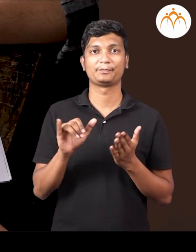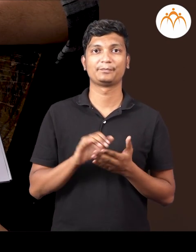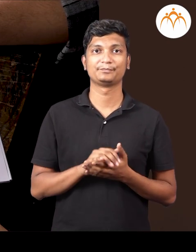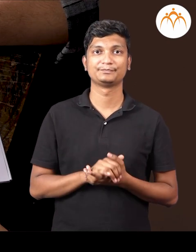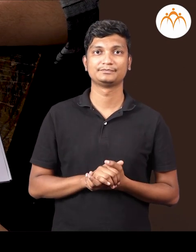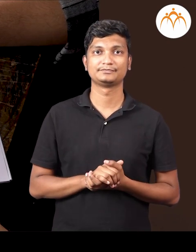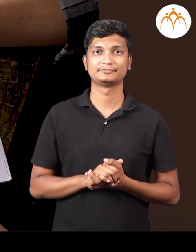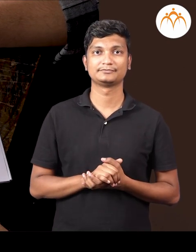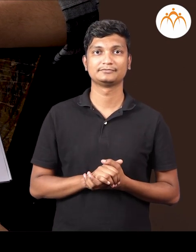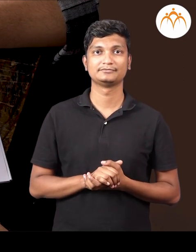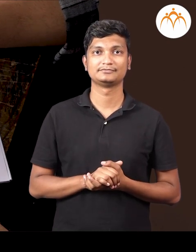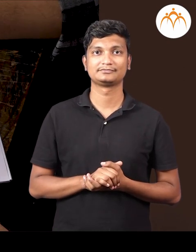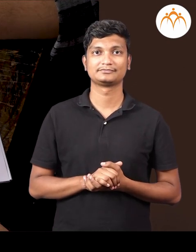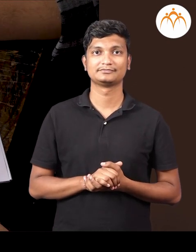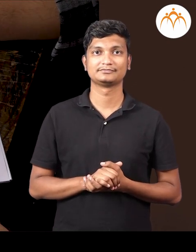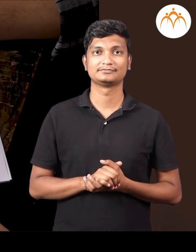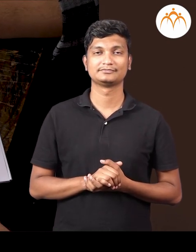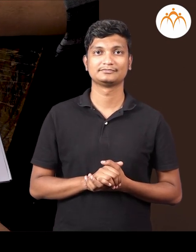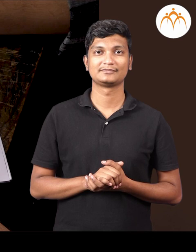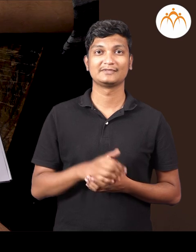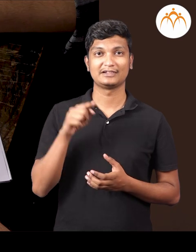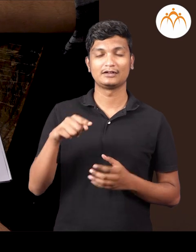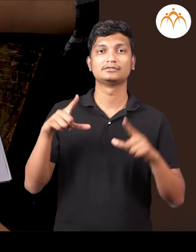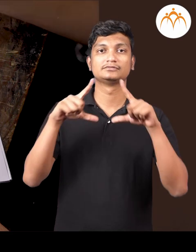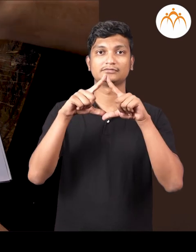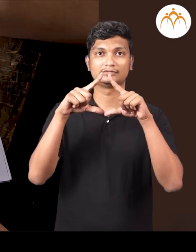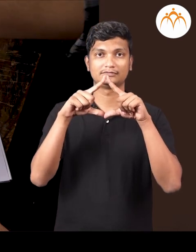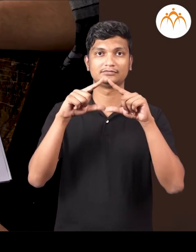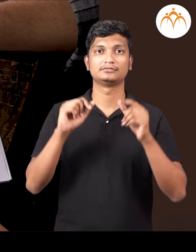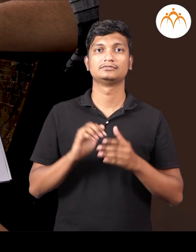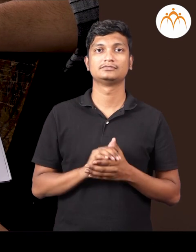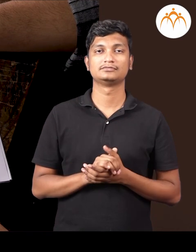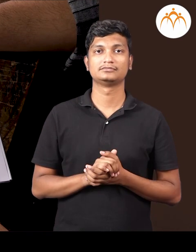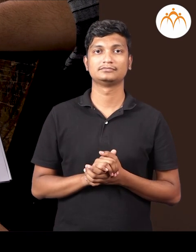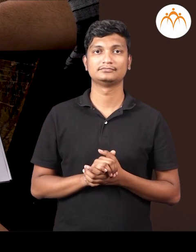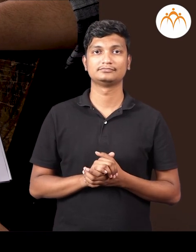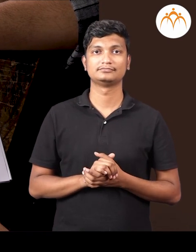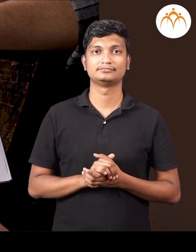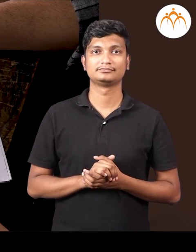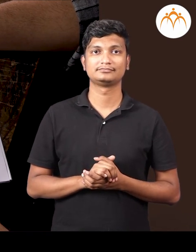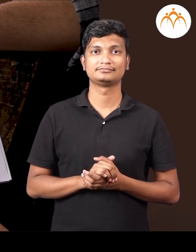हात रिकोन,